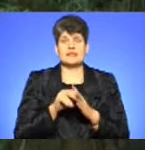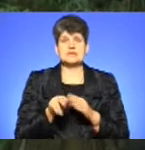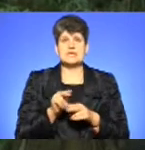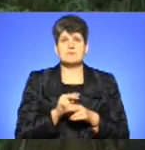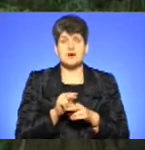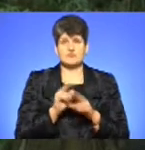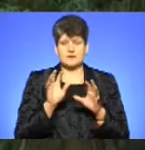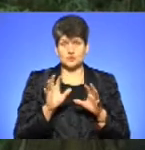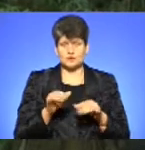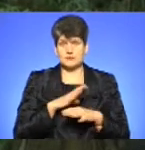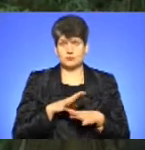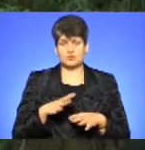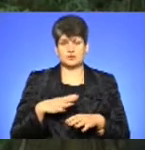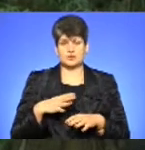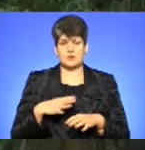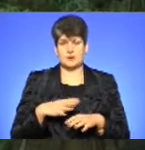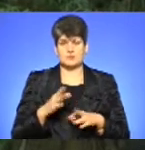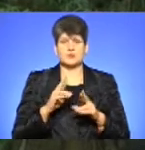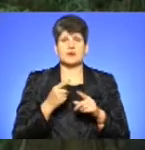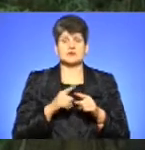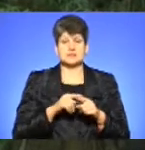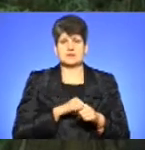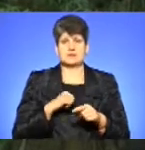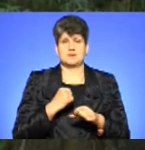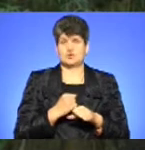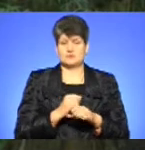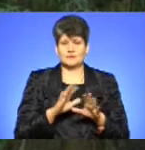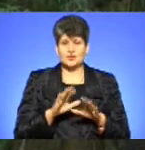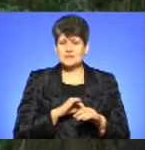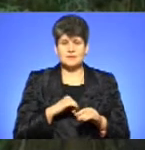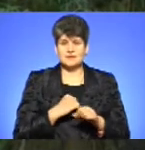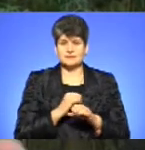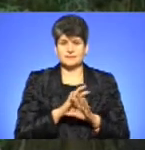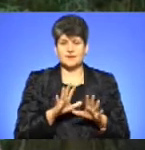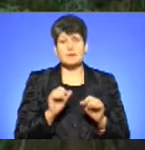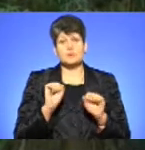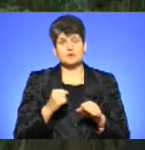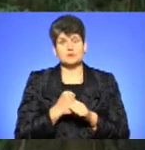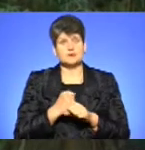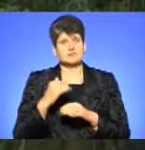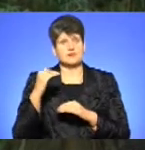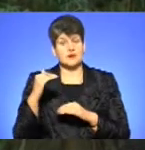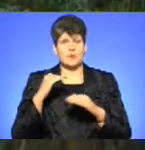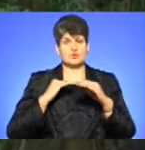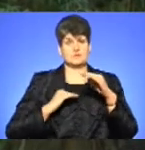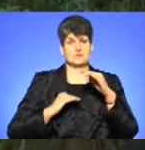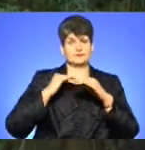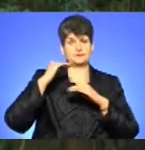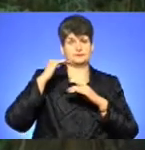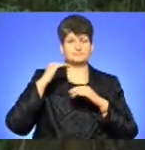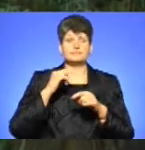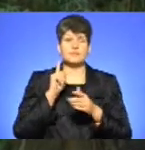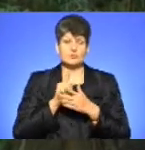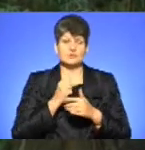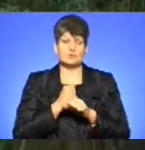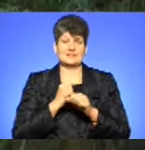і реагувати. Ми ж не будемо чекати, як воно так одновно буде само. Оно само не робиться. Ми можемо це зробити або зверху, або знизу наверх. Ми будемо це зробити